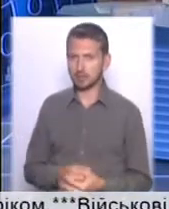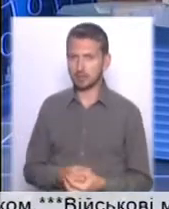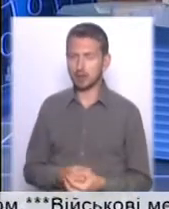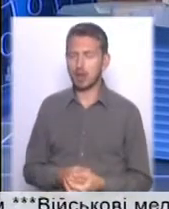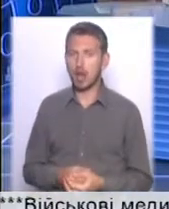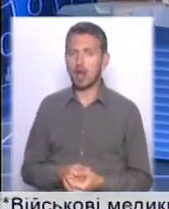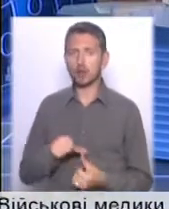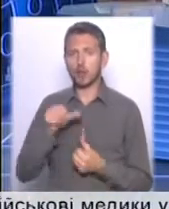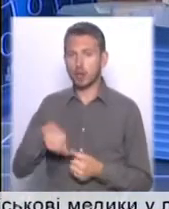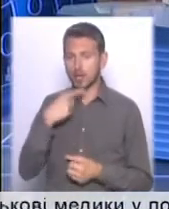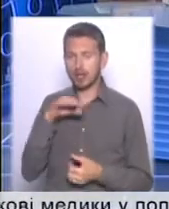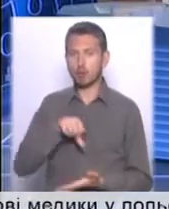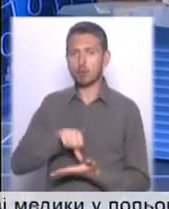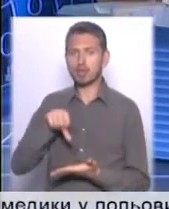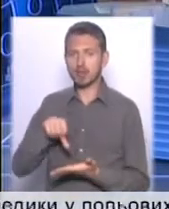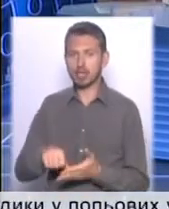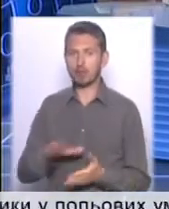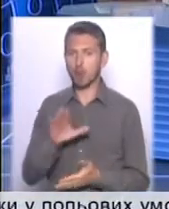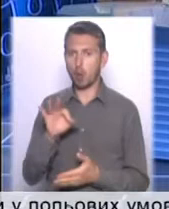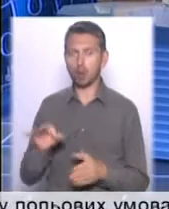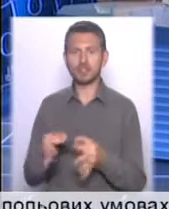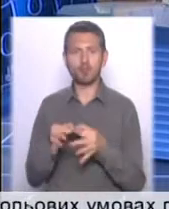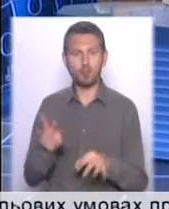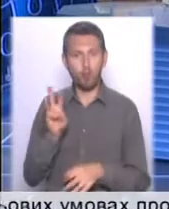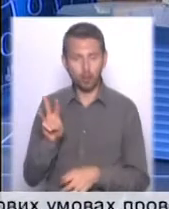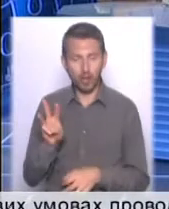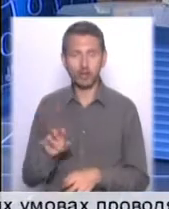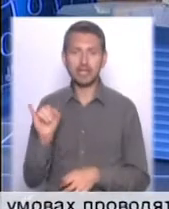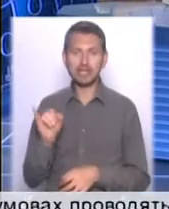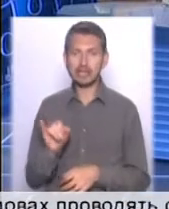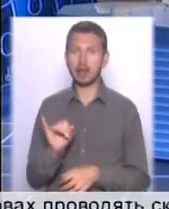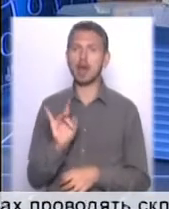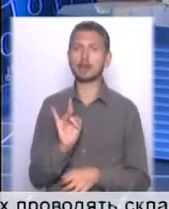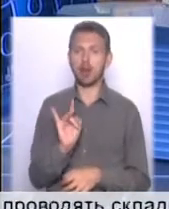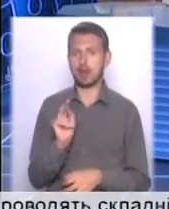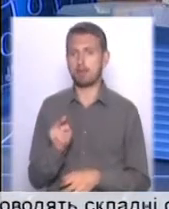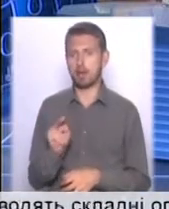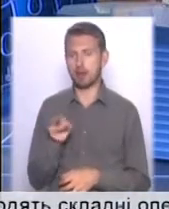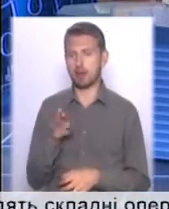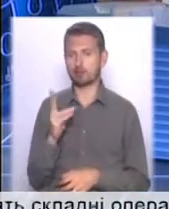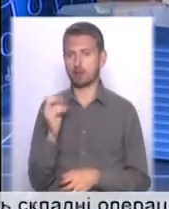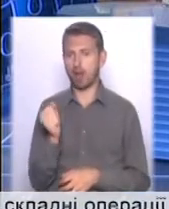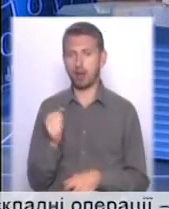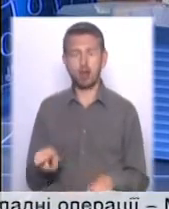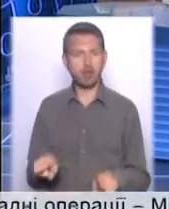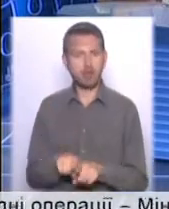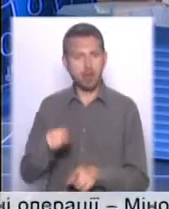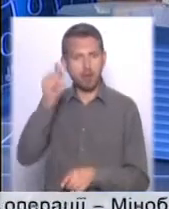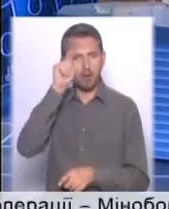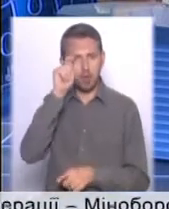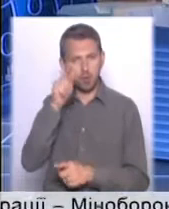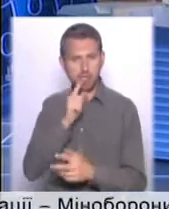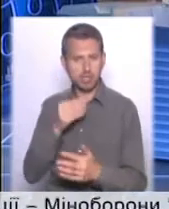Зокрема, йдеться про представників, звичайно, всекраїнського об'єднання «Свобода» і радикальної партії Олега Ляшка. Так хлопці давали, звичайно,